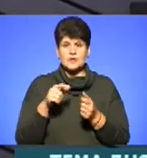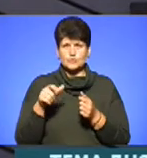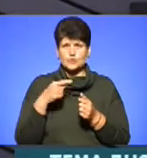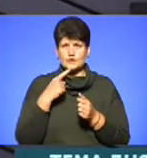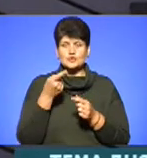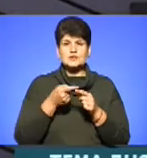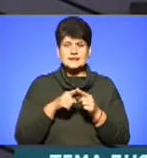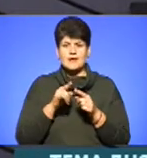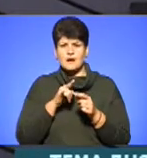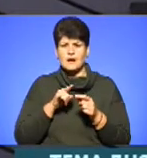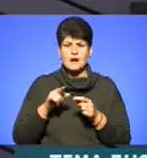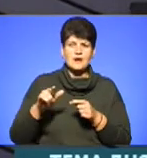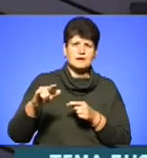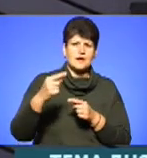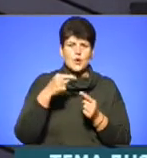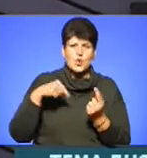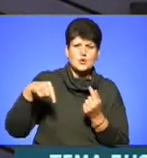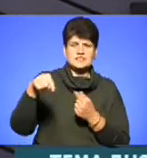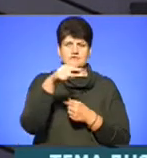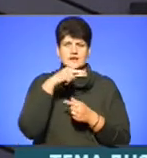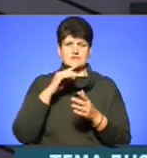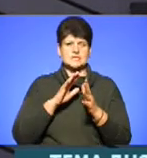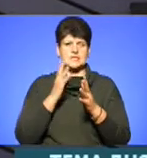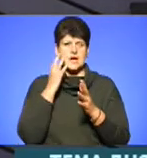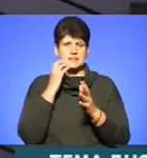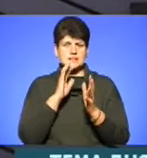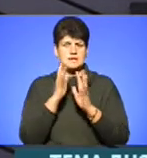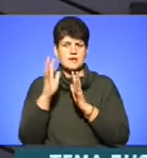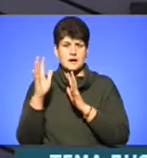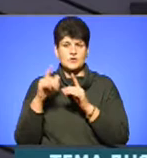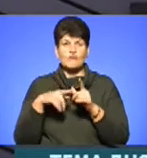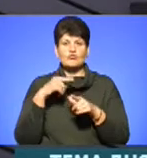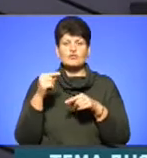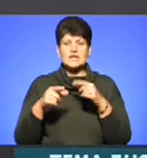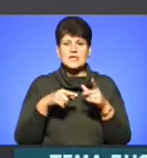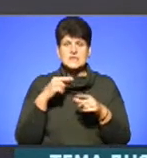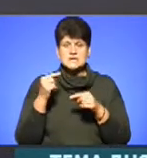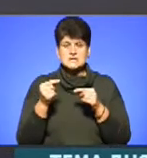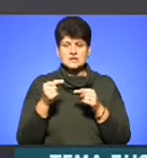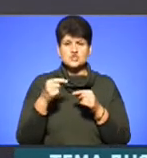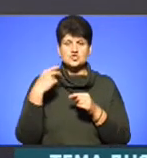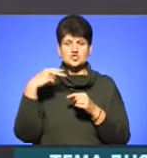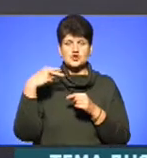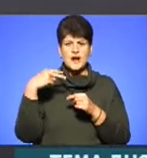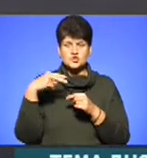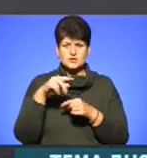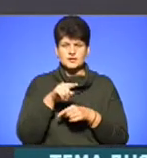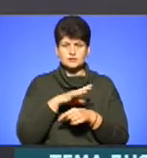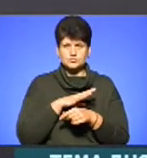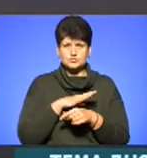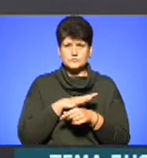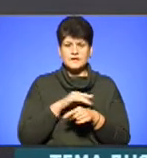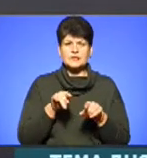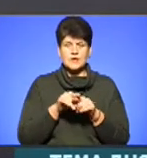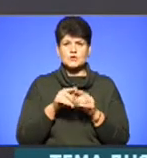літак розвертався якраз над тими садками, то в тих зразках в листі ще речні там виросли. І також